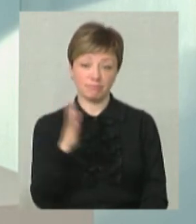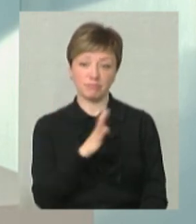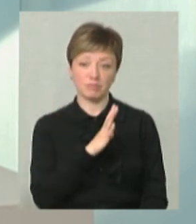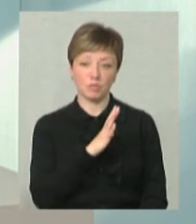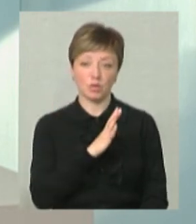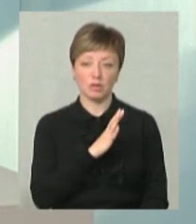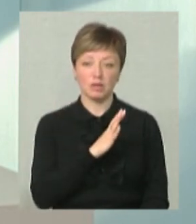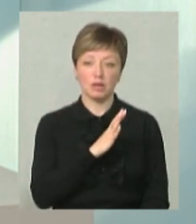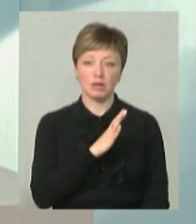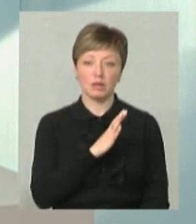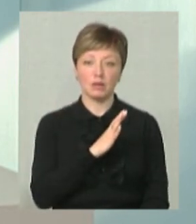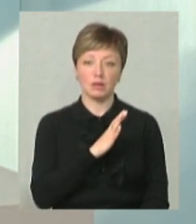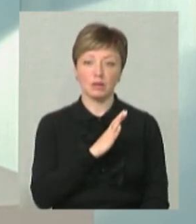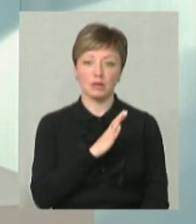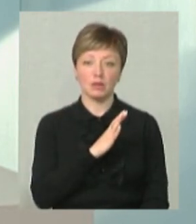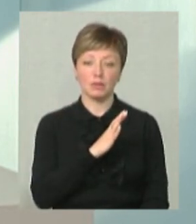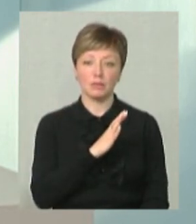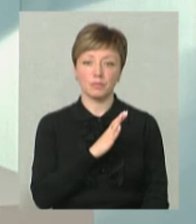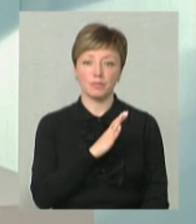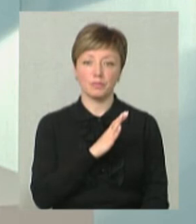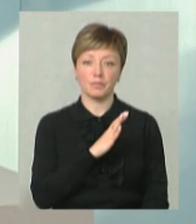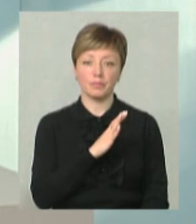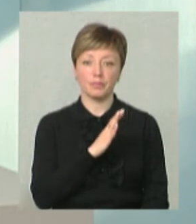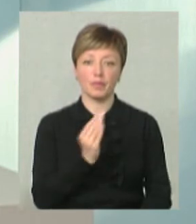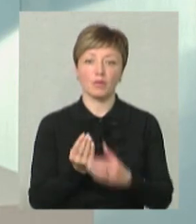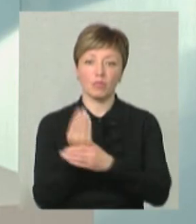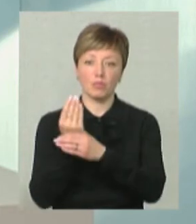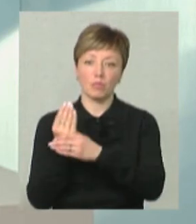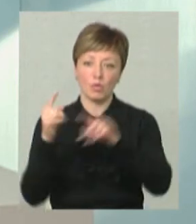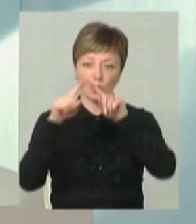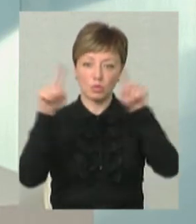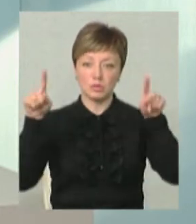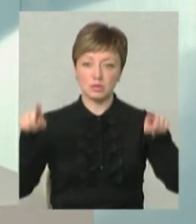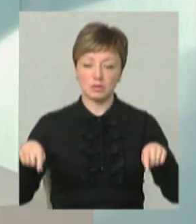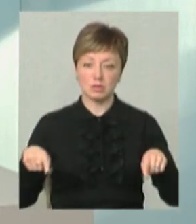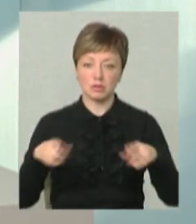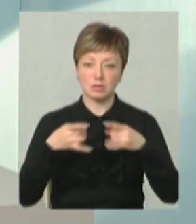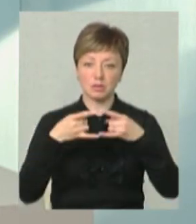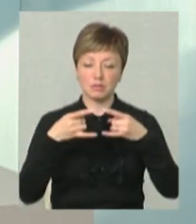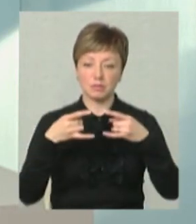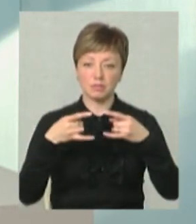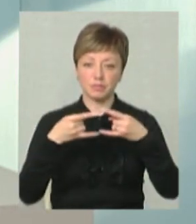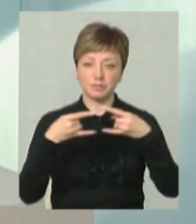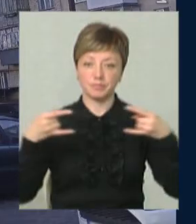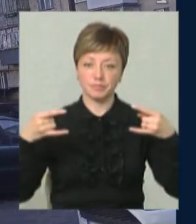розміщені такі постери, білборди, там,